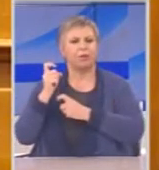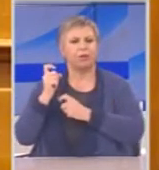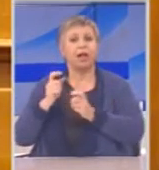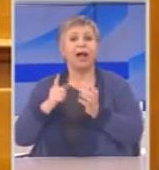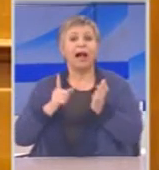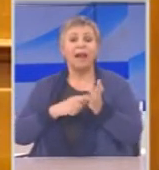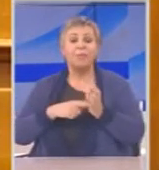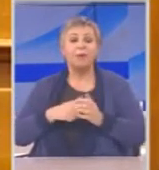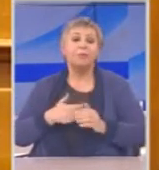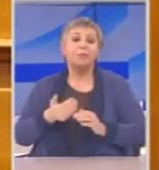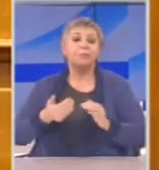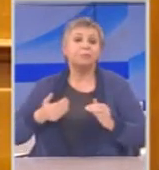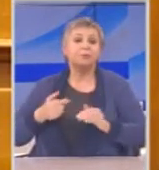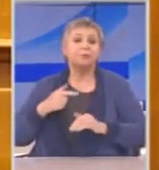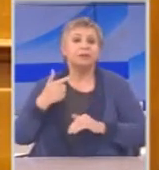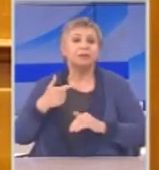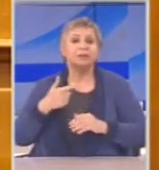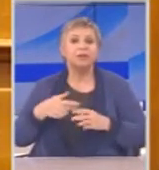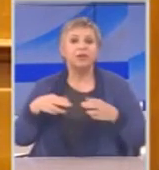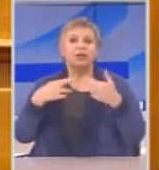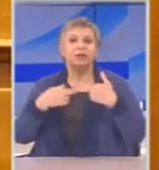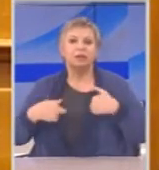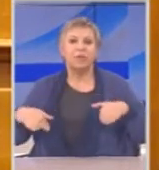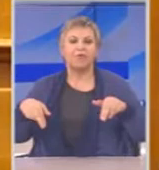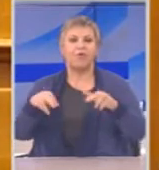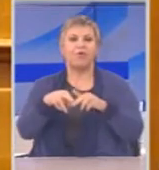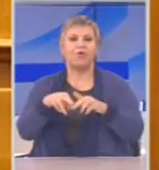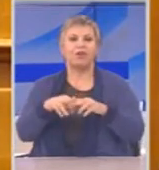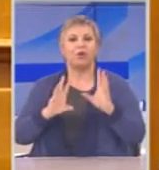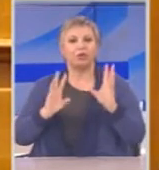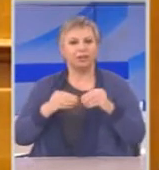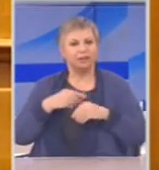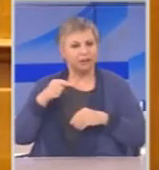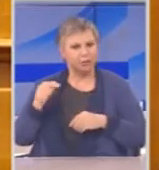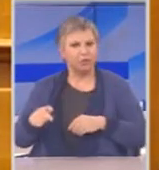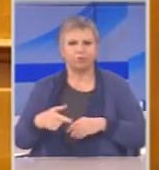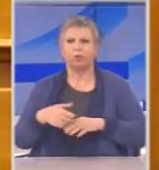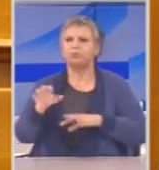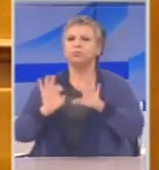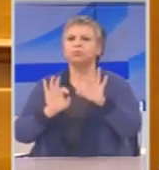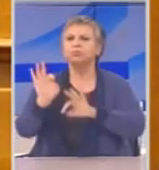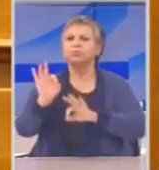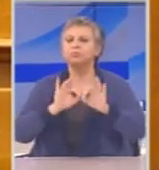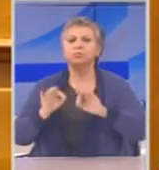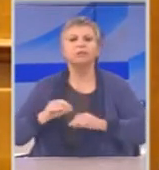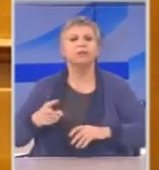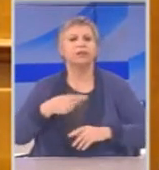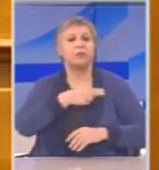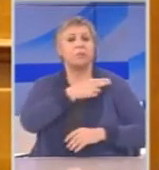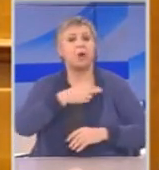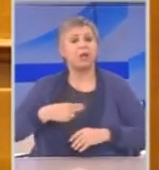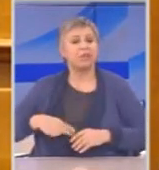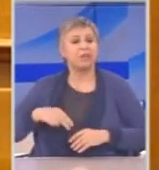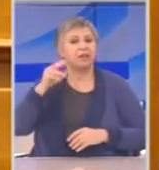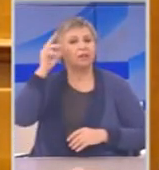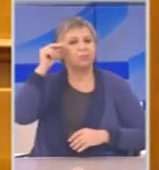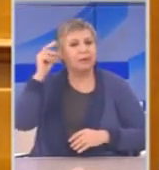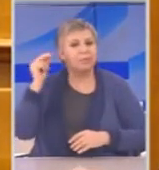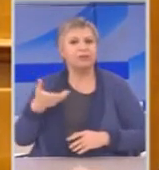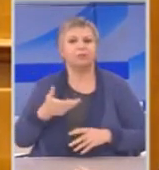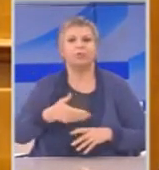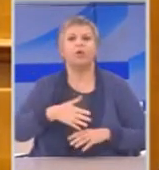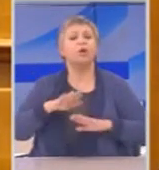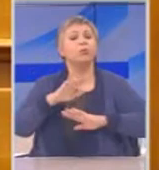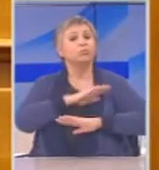Εθνικής Αμυντικής Βιομηχανίας και Τεχνολογίας με καθηγητές πανεπιστημίου, με επιτελείς να δούμε και τον τρόπο που και